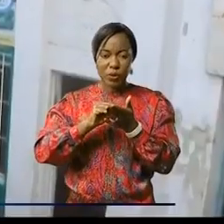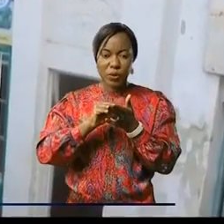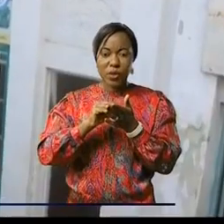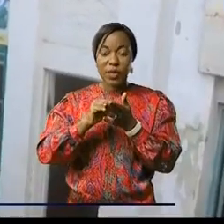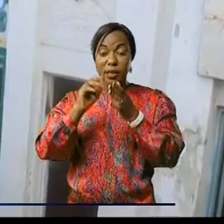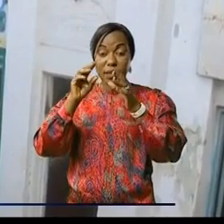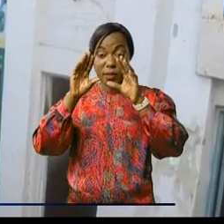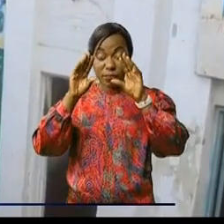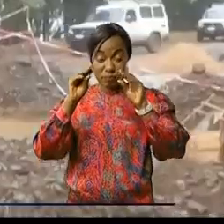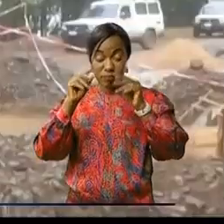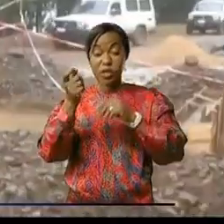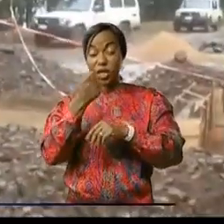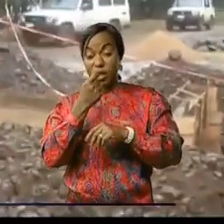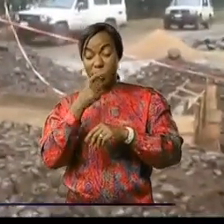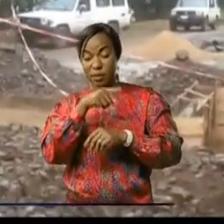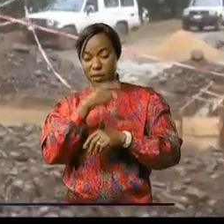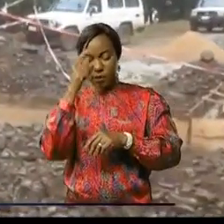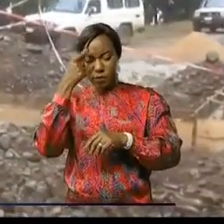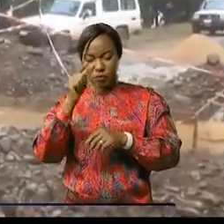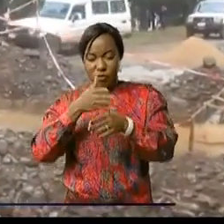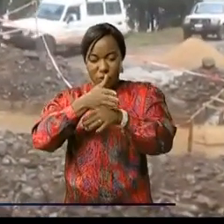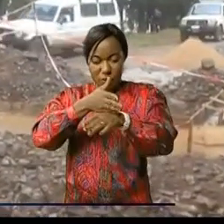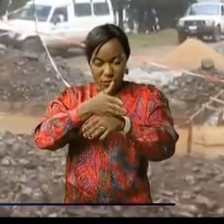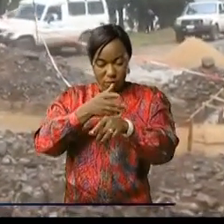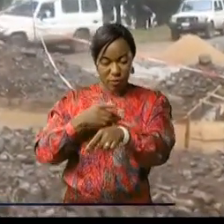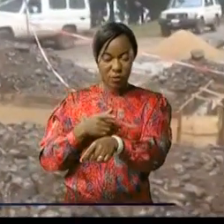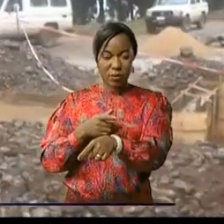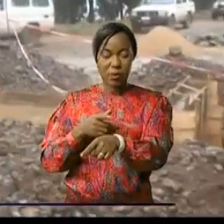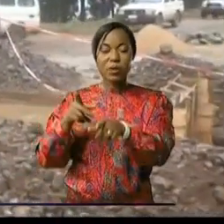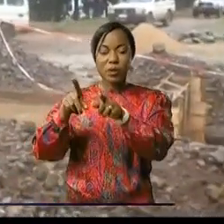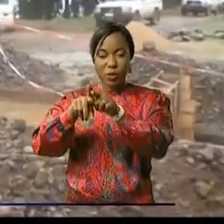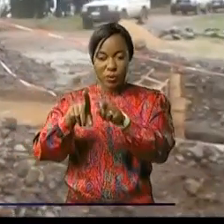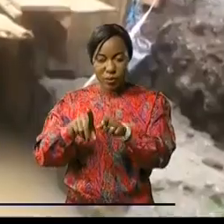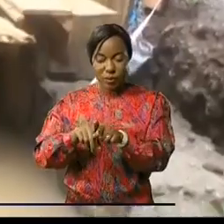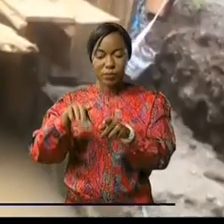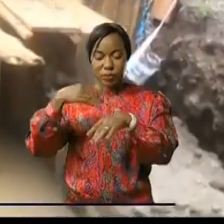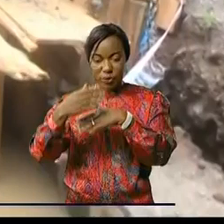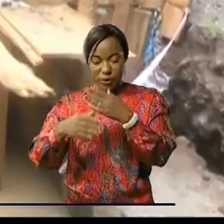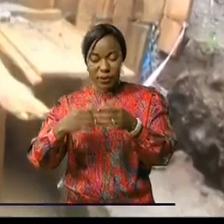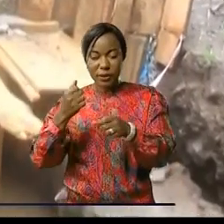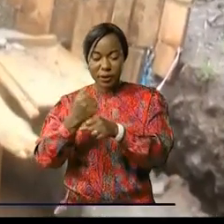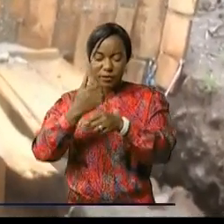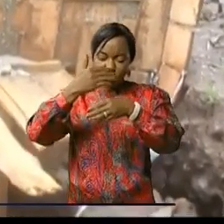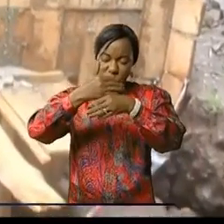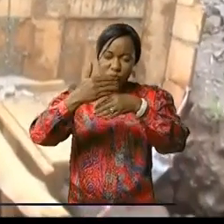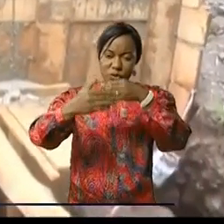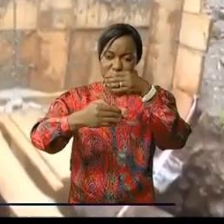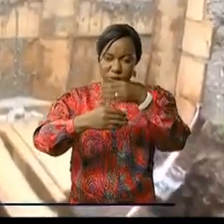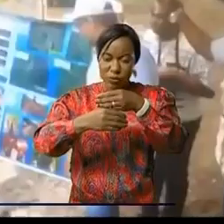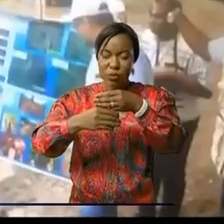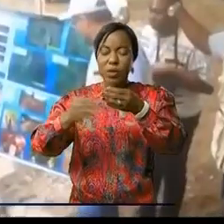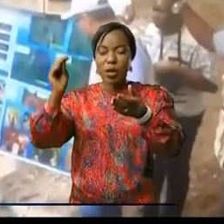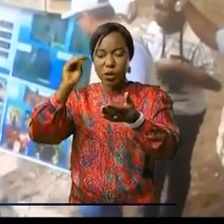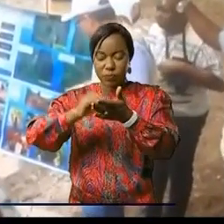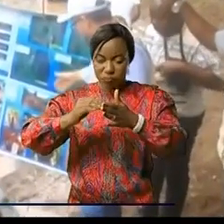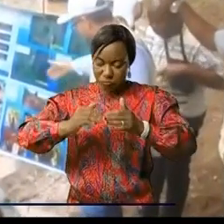Cavon Centre et les tronçons routiers Amsar à Birava, où l'UNOPS est en train d'exécuter les travaux de construction d'Edalou. L